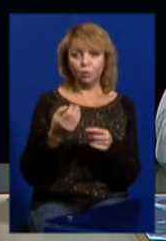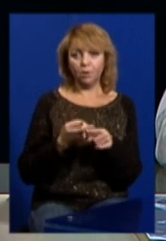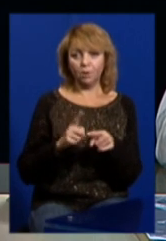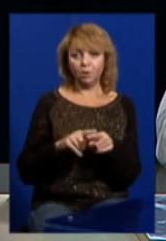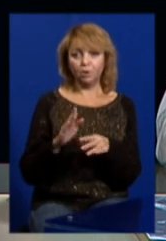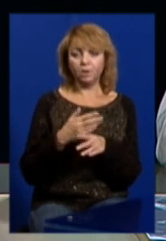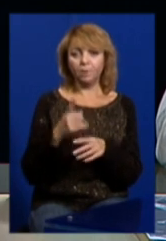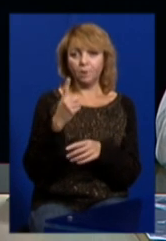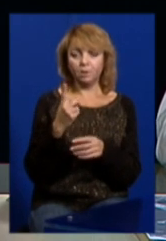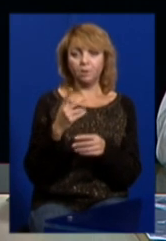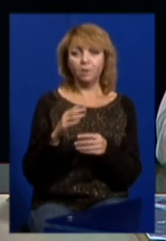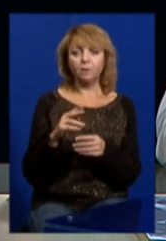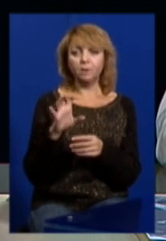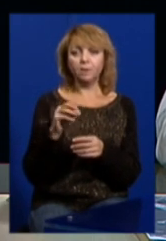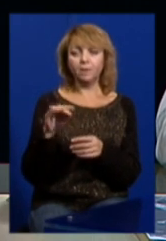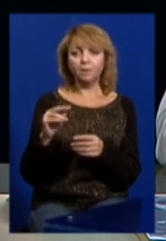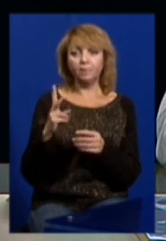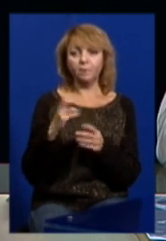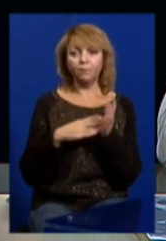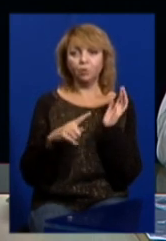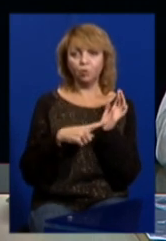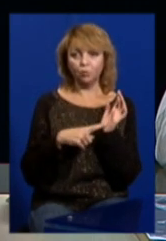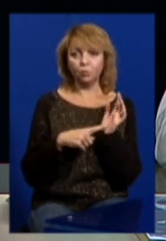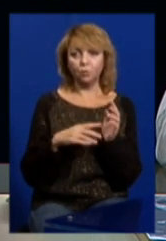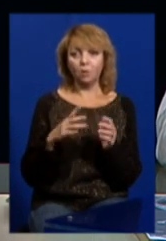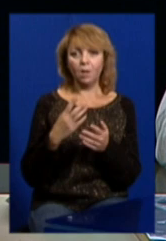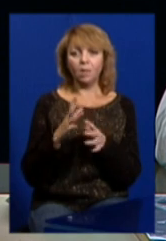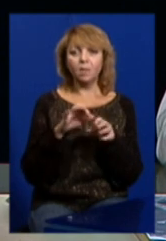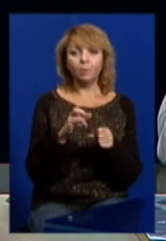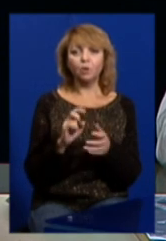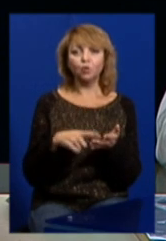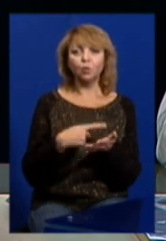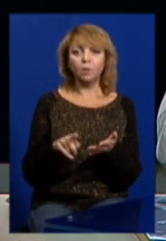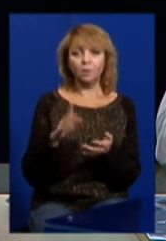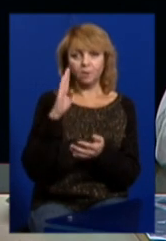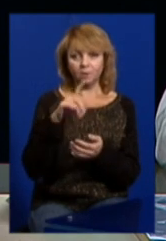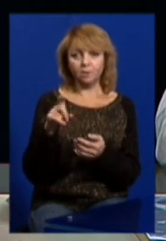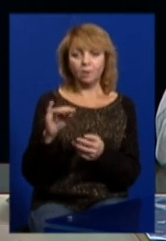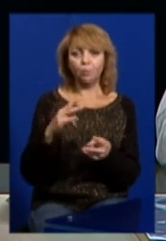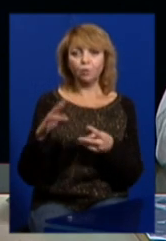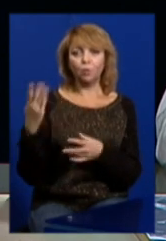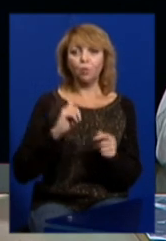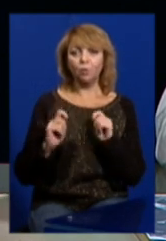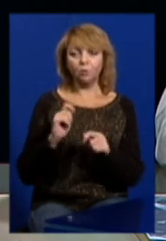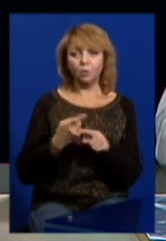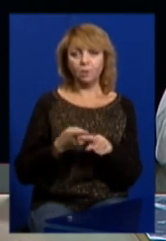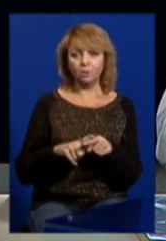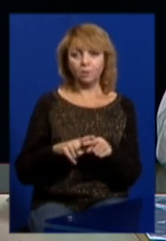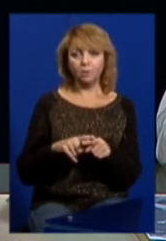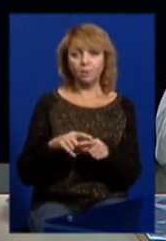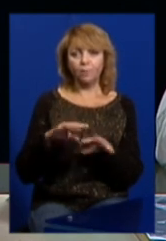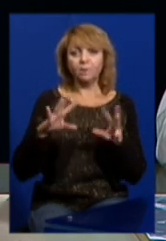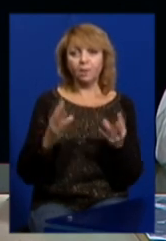частина 1-я 296-ї, а напад на журналіста і пошкодження її одягу – це